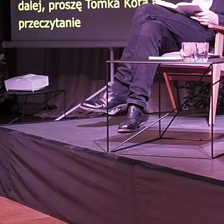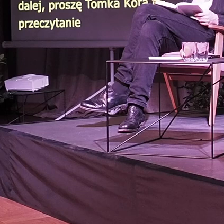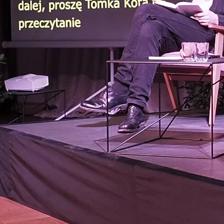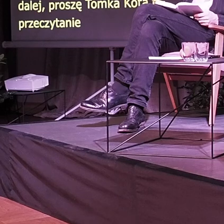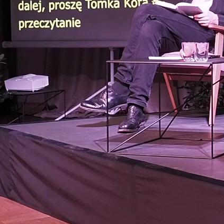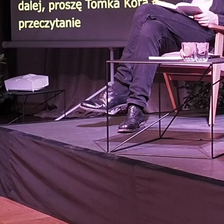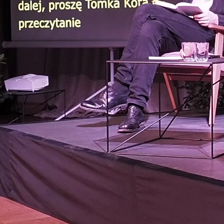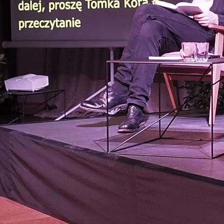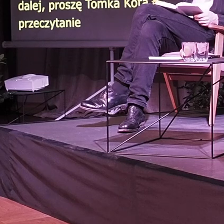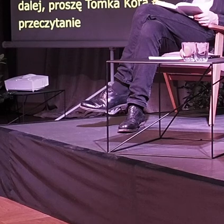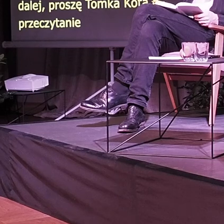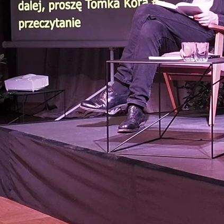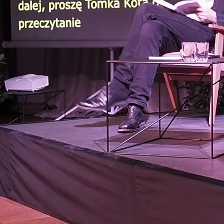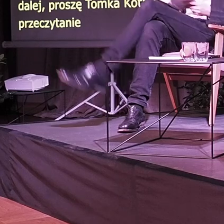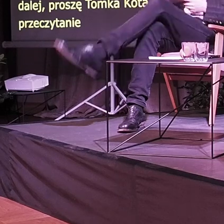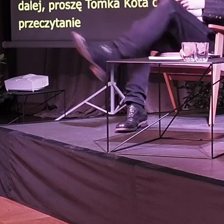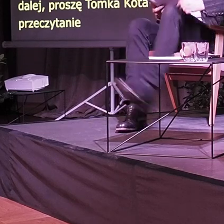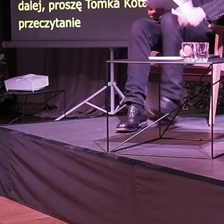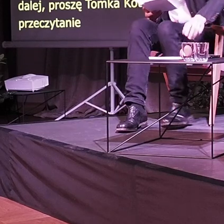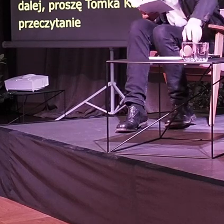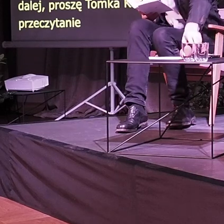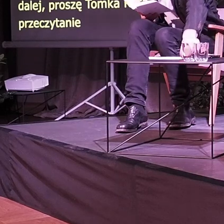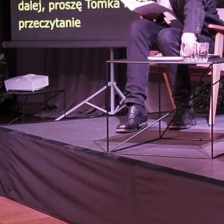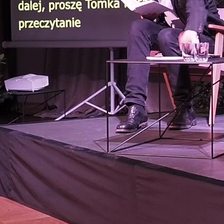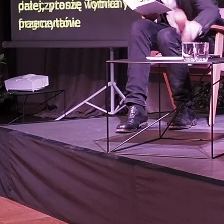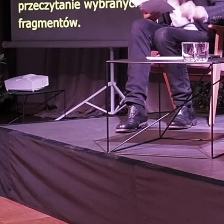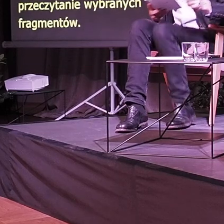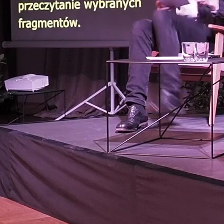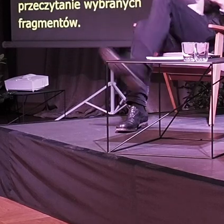Będzie na temat dzieci bezjęzycznych.